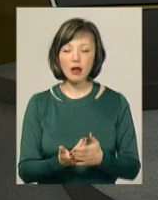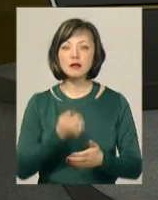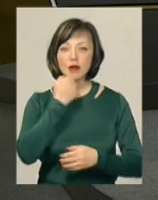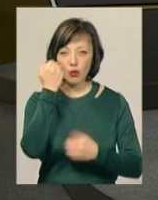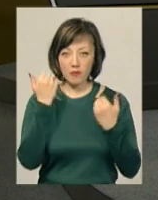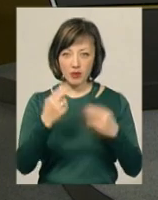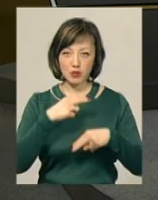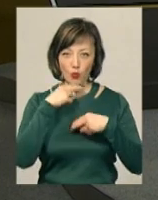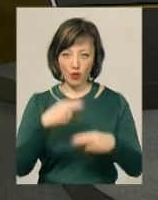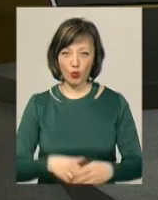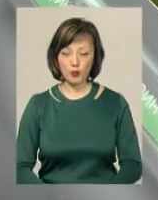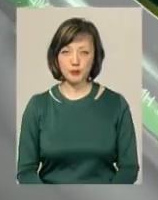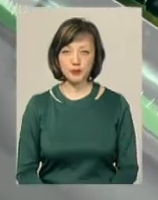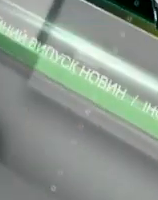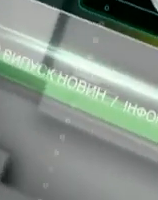вам за увагу.